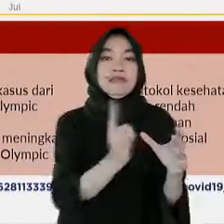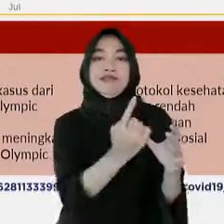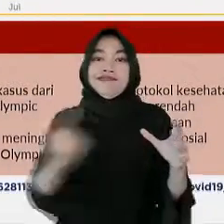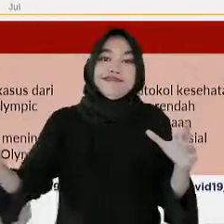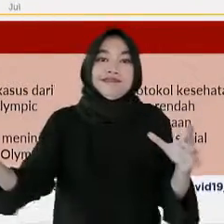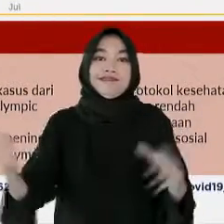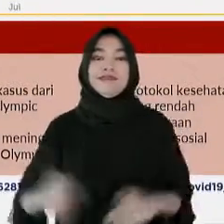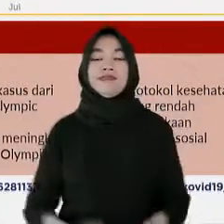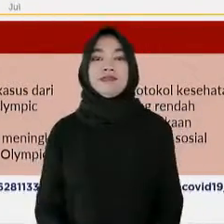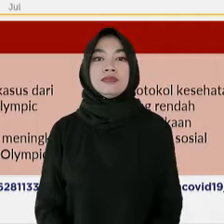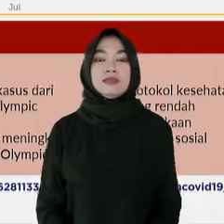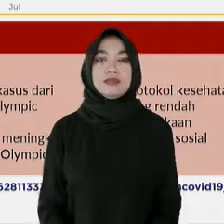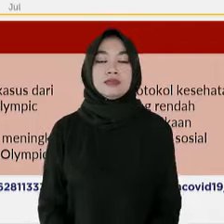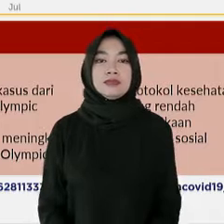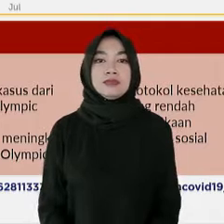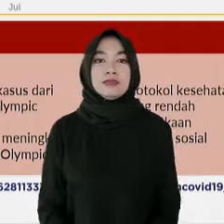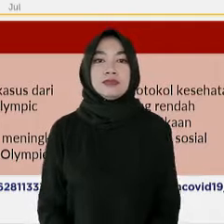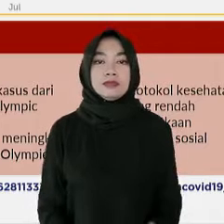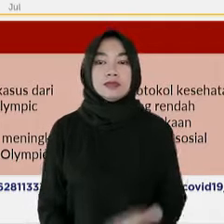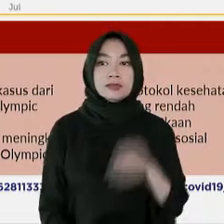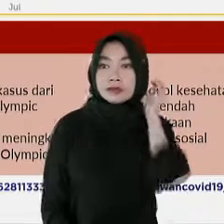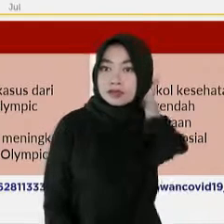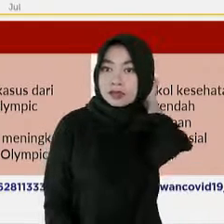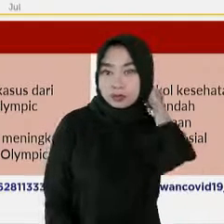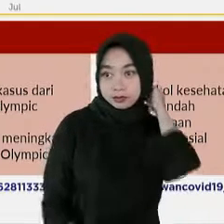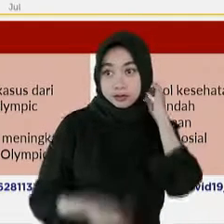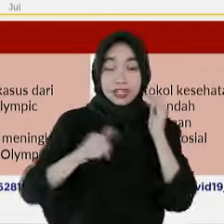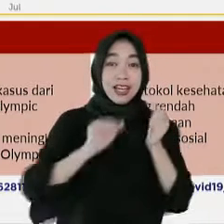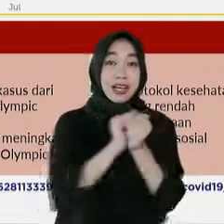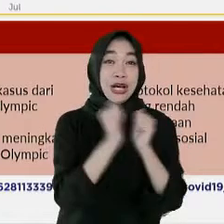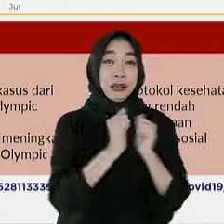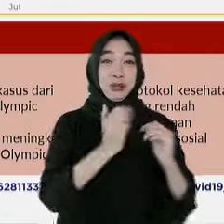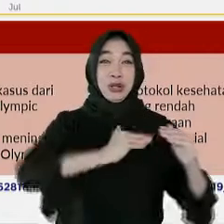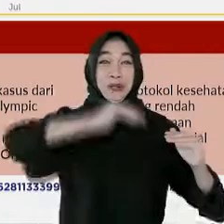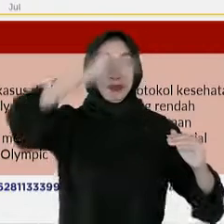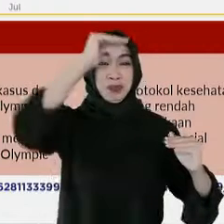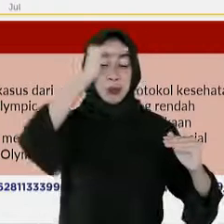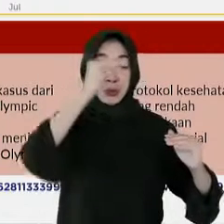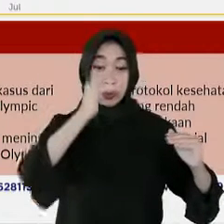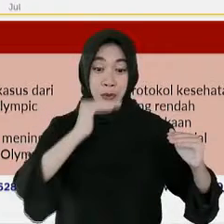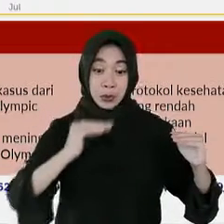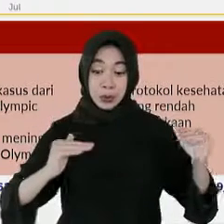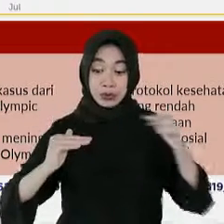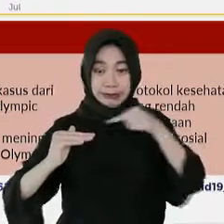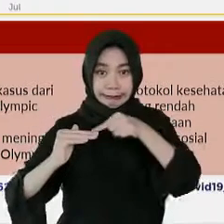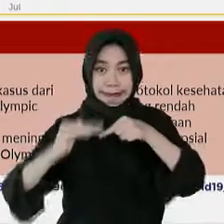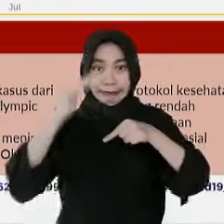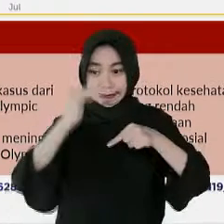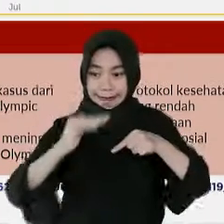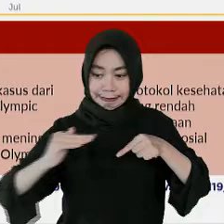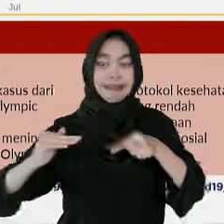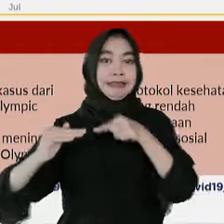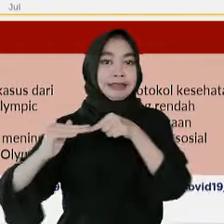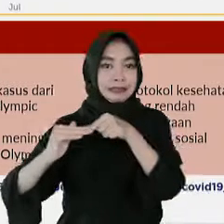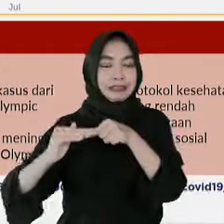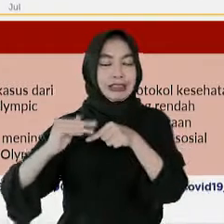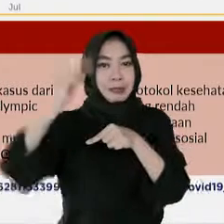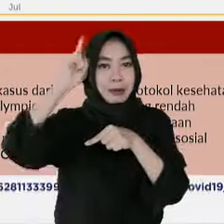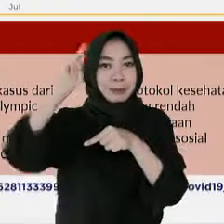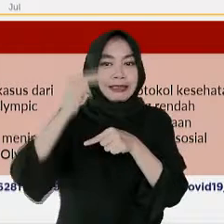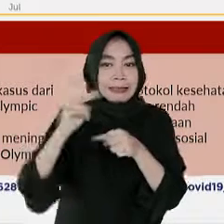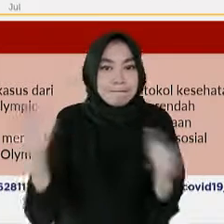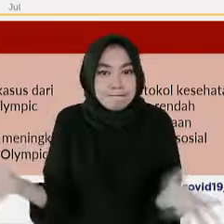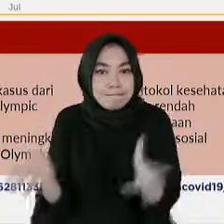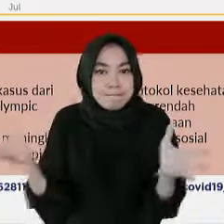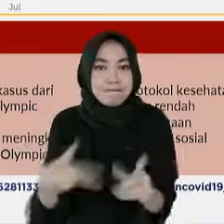mungkin. Dalam rangka mempertahankan pelandaian kasus COVID-19 saat ini, pemerintah terus mendorong peningkatan